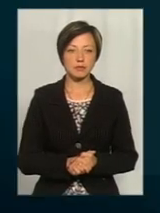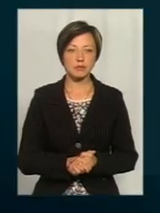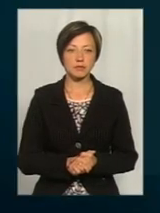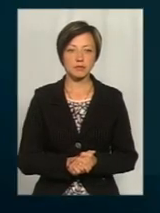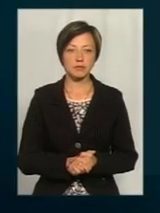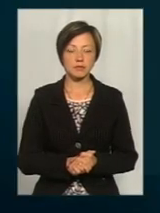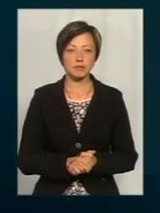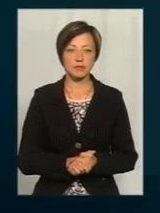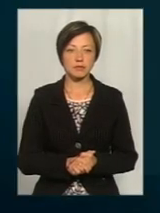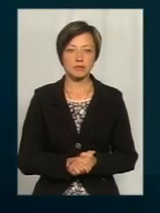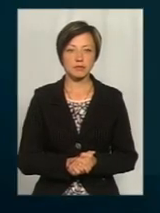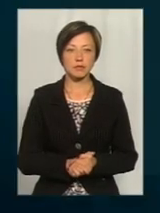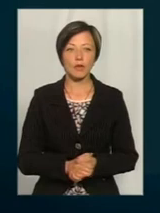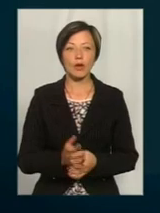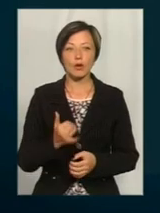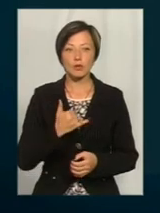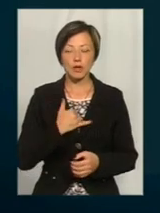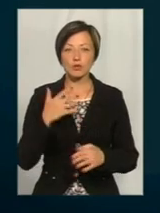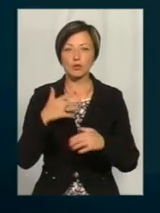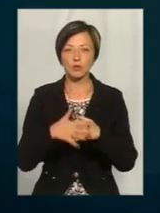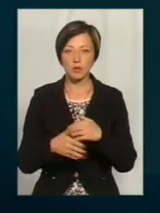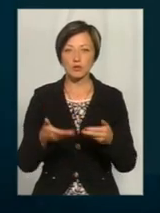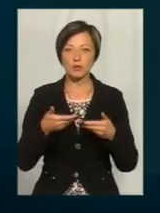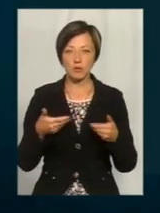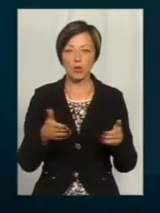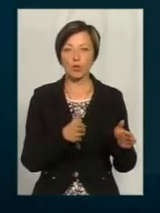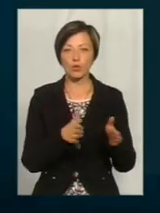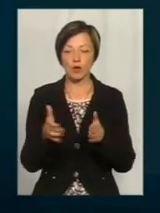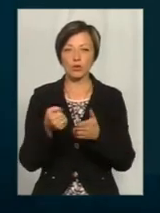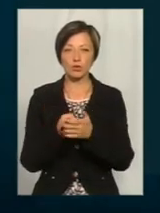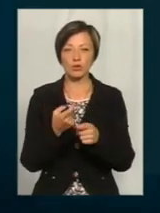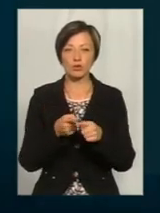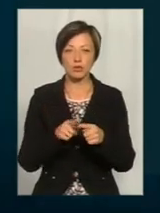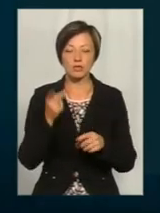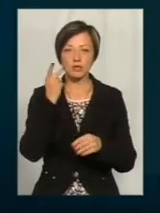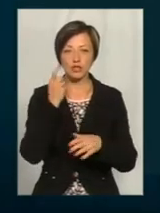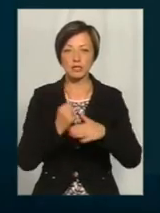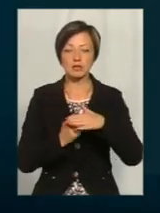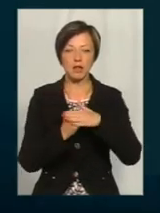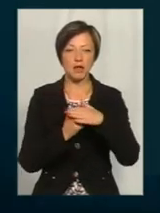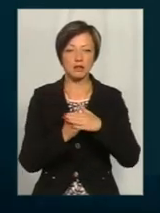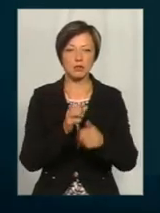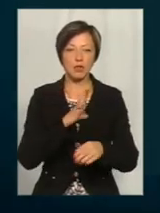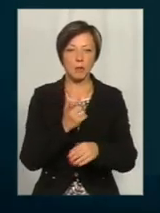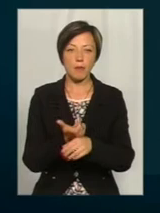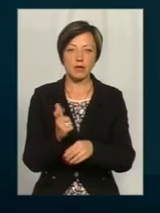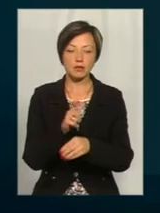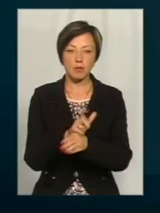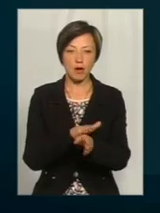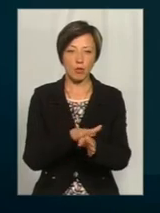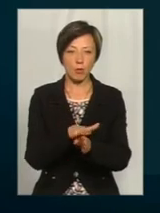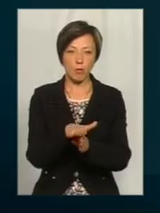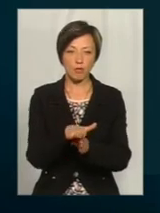В нас зрозуміло, що ми готувалися до цього, у нас завжди склади були максимально повні.